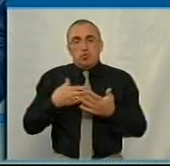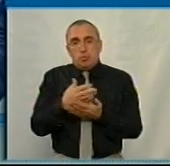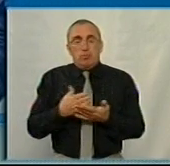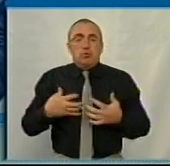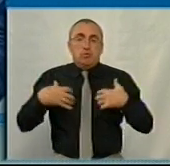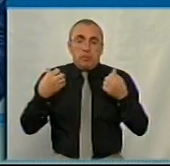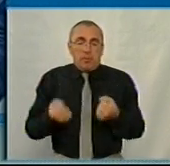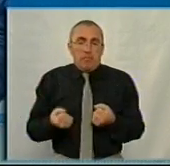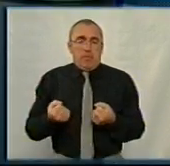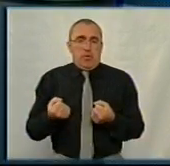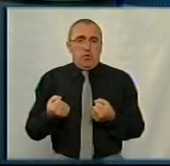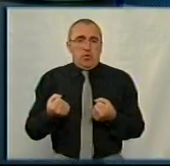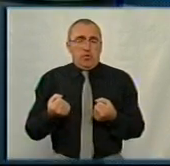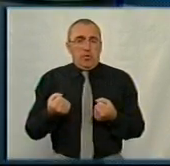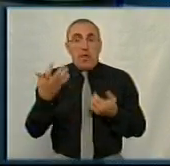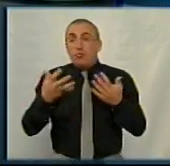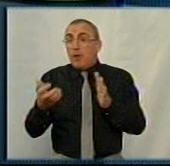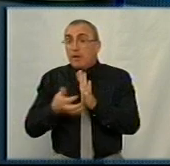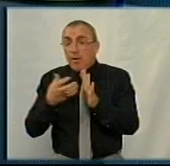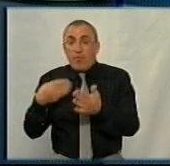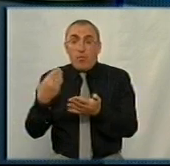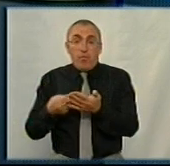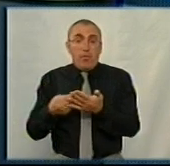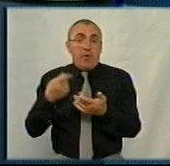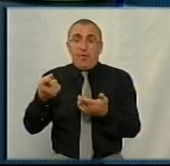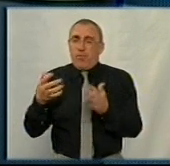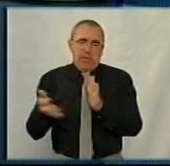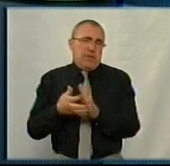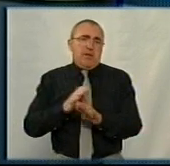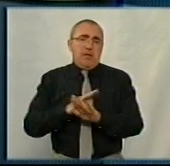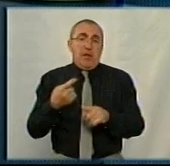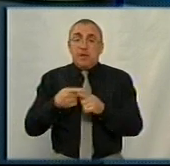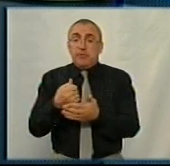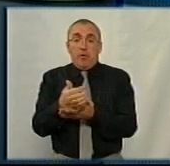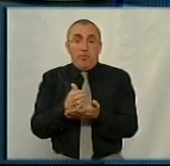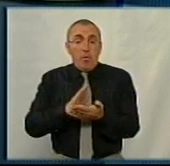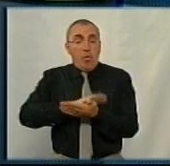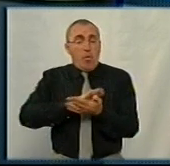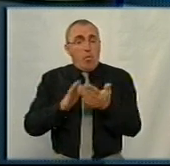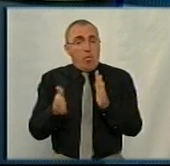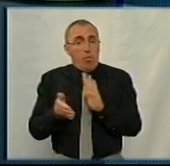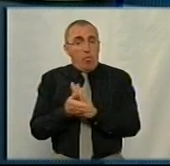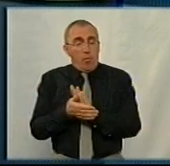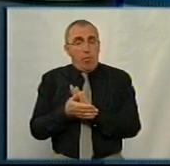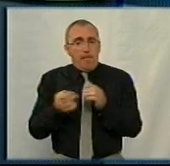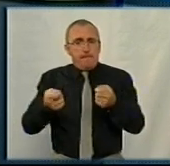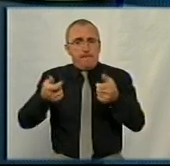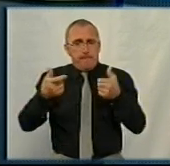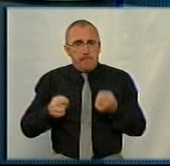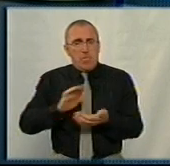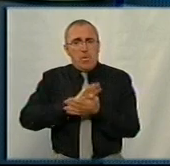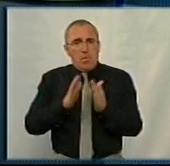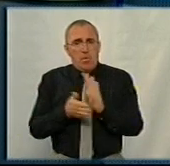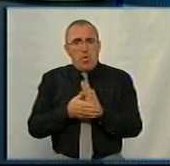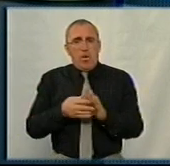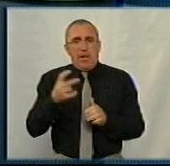латаємо, як ви сказали. Тобто, якщо на щось не вистачатиме грошей, то на нього так і не вистачатиме. Що цей послуг контрактує, цю послугу-пакет контрактує Національна